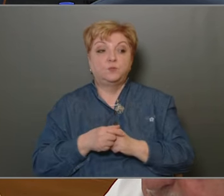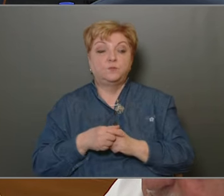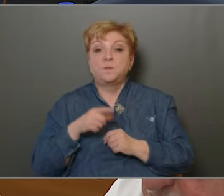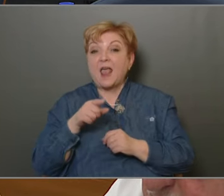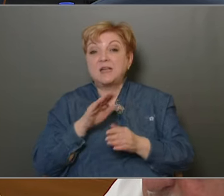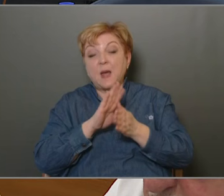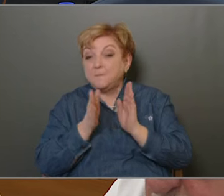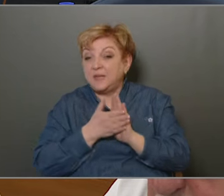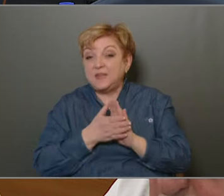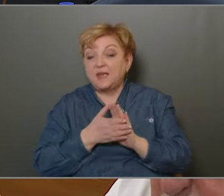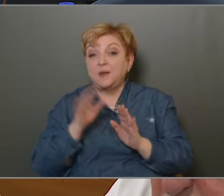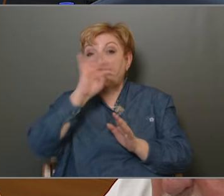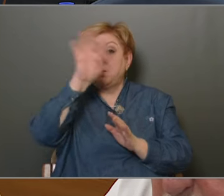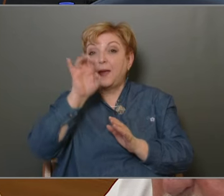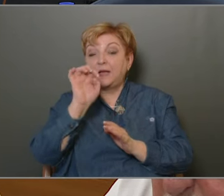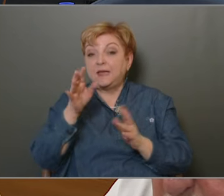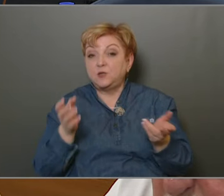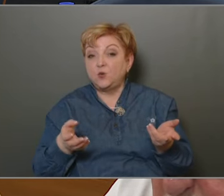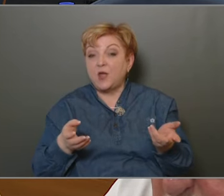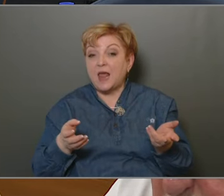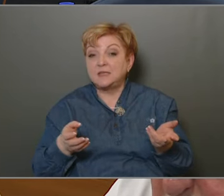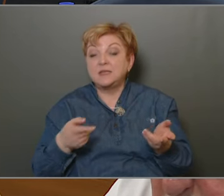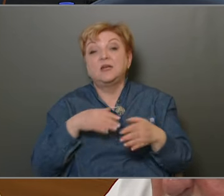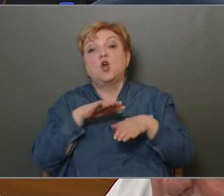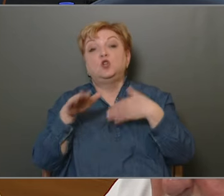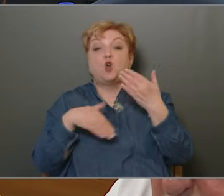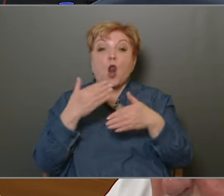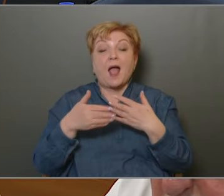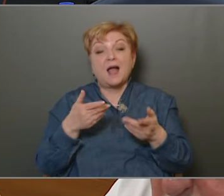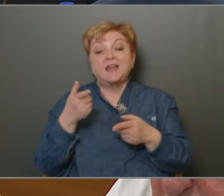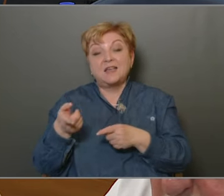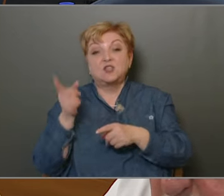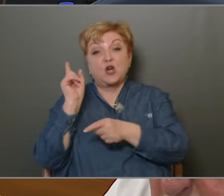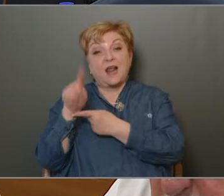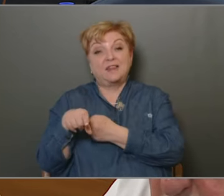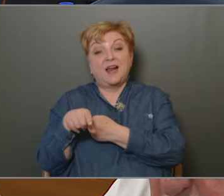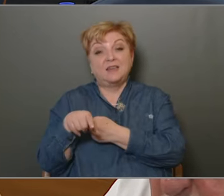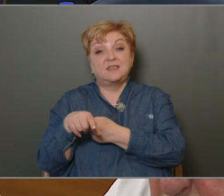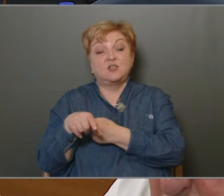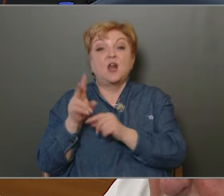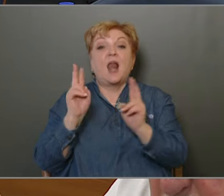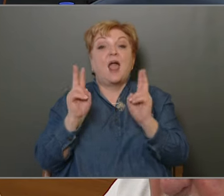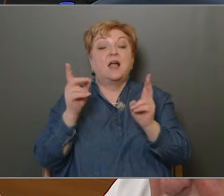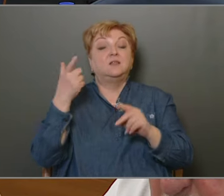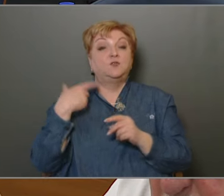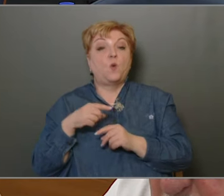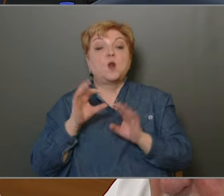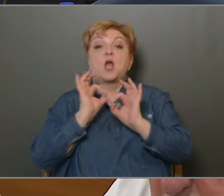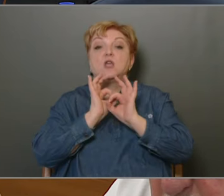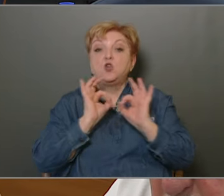mindenképpen megkérdőjelezi azt, hogy talán ezt a rendelkezést lehetett volna